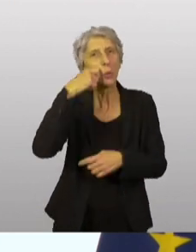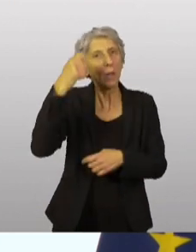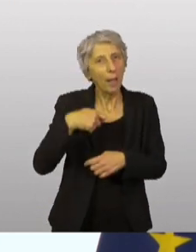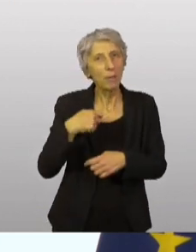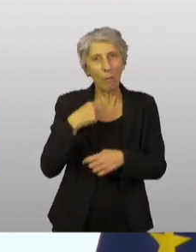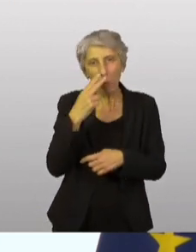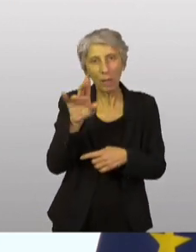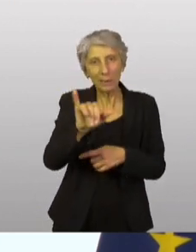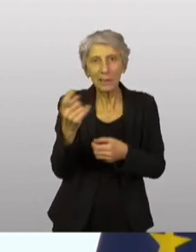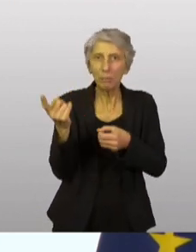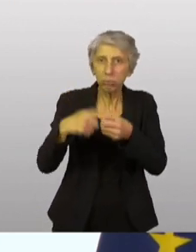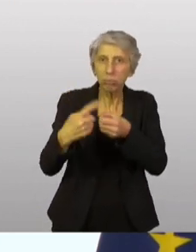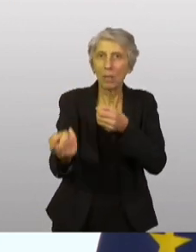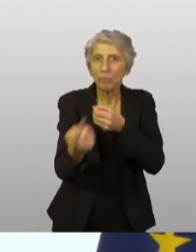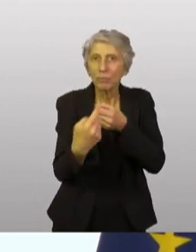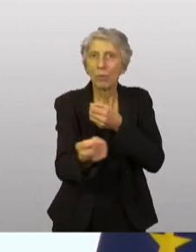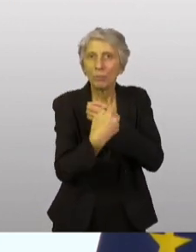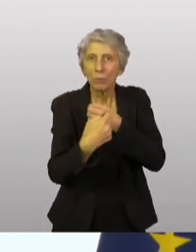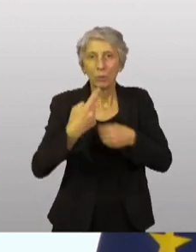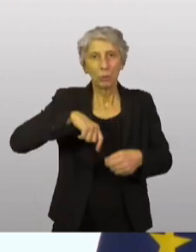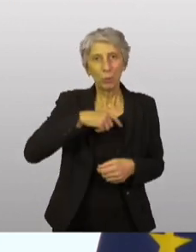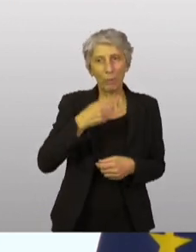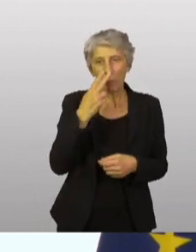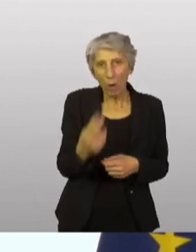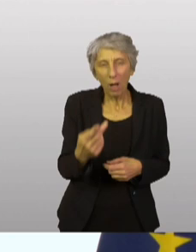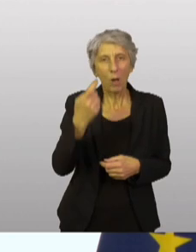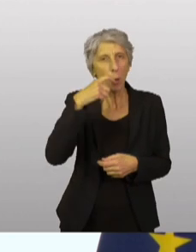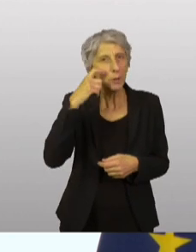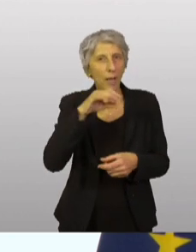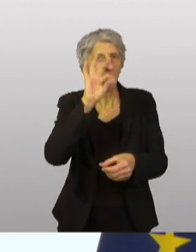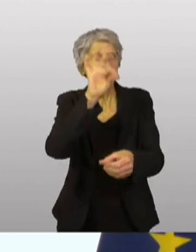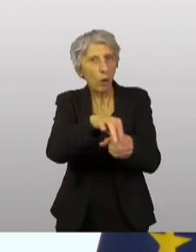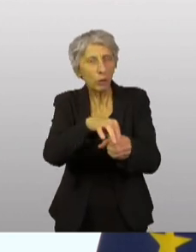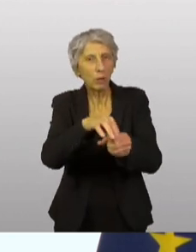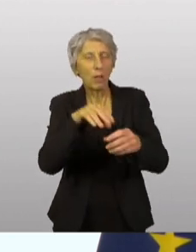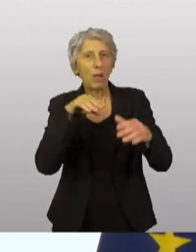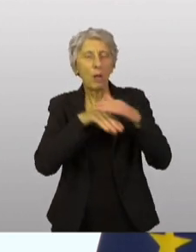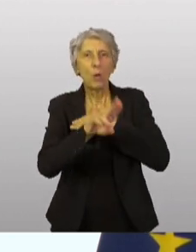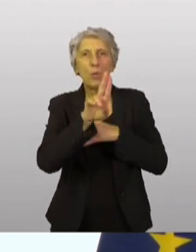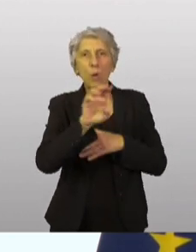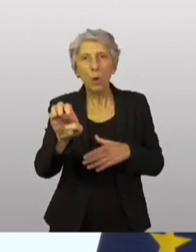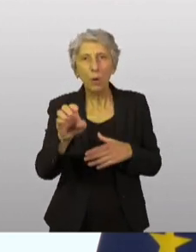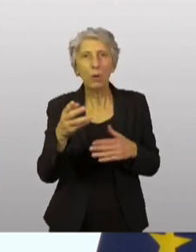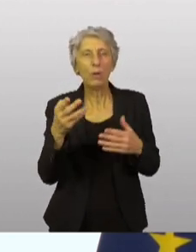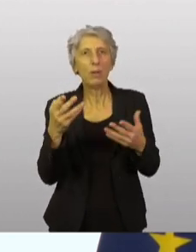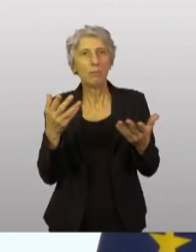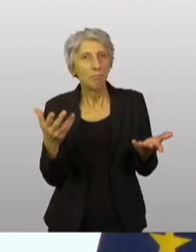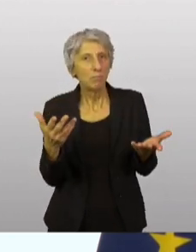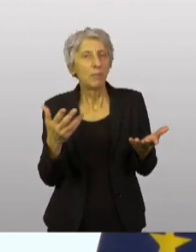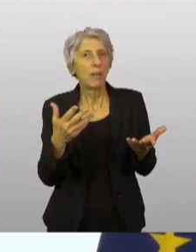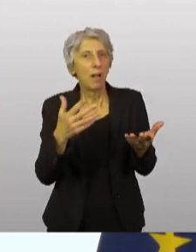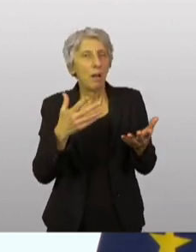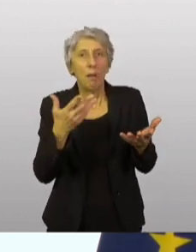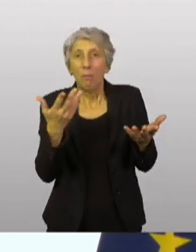Nous constatons, nous voyons, nous observons les votes au sein de l'Union européenne. Il y a des